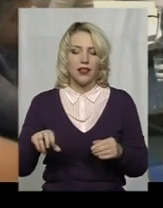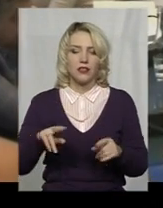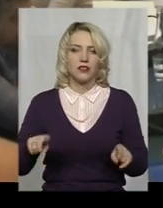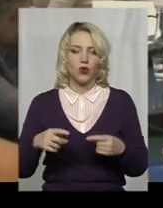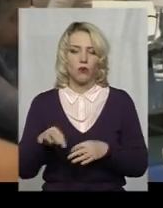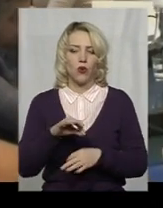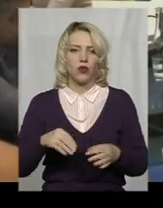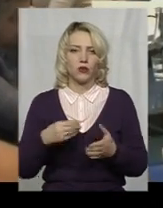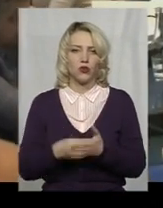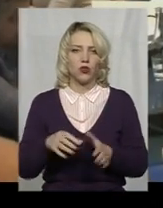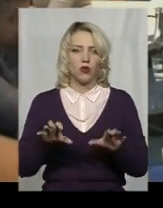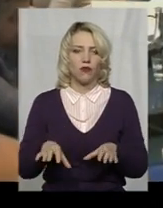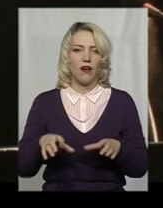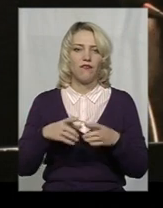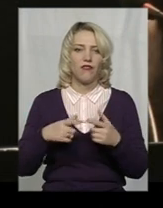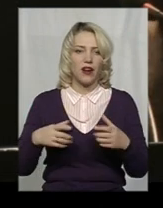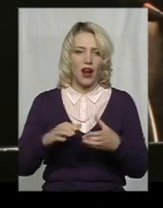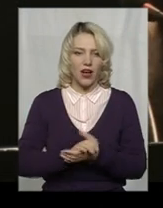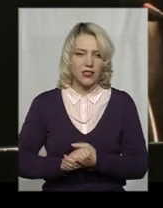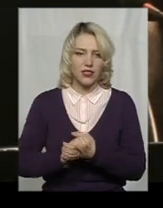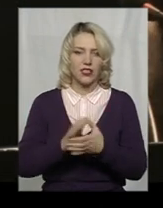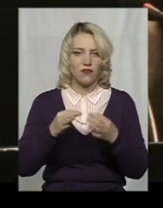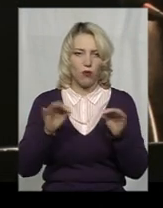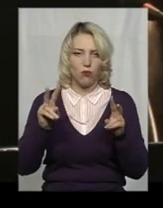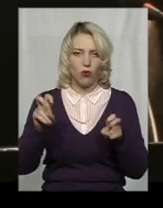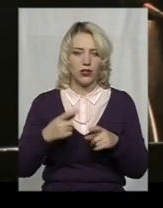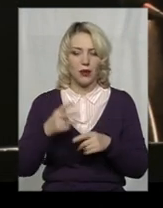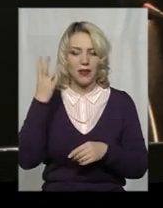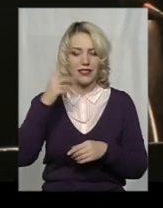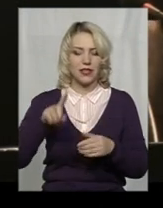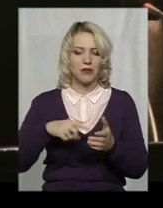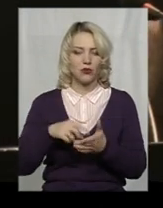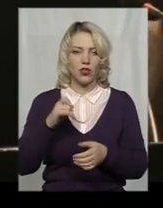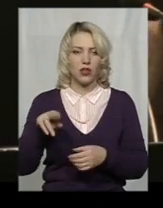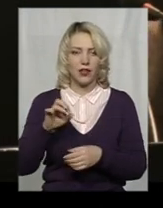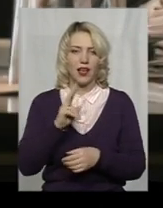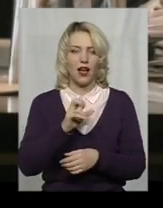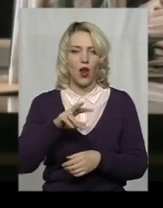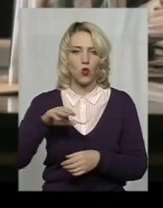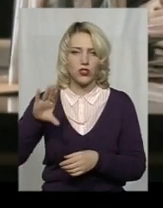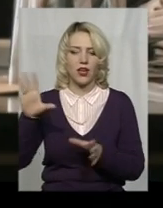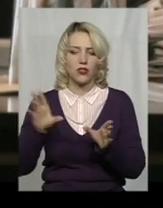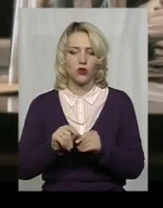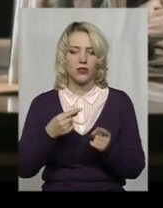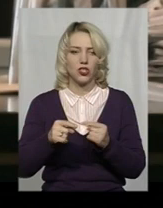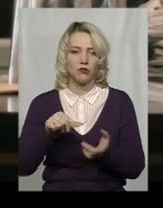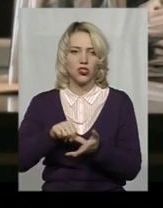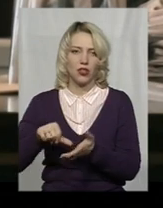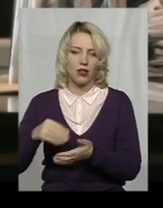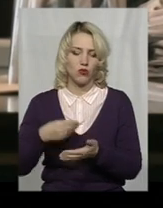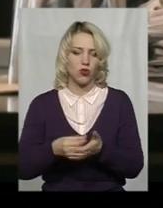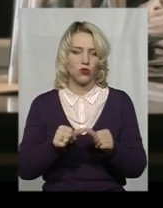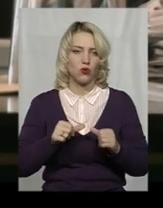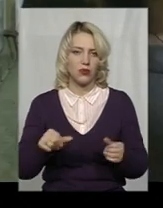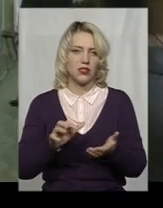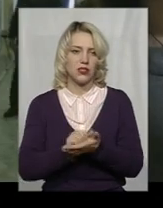проєкту бюджету голова фракції Всеукраїнського об'єднання «Свобода» Хмельницької міської ради Тетяна Калюшна разом із іншими членами бюджетної комісії займалась